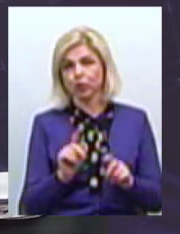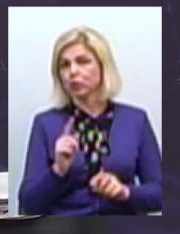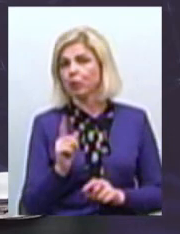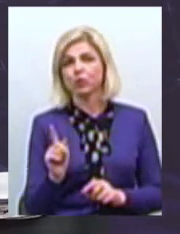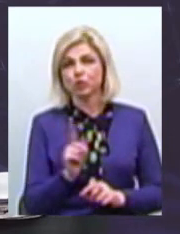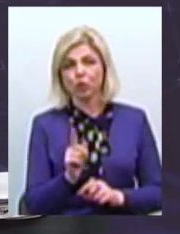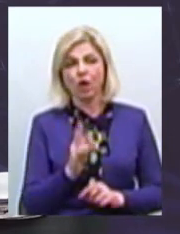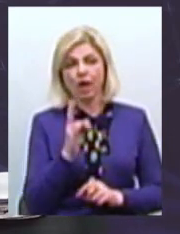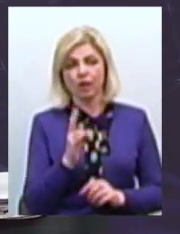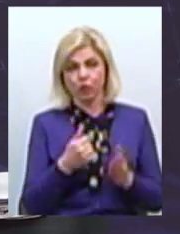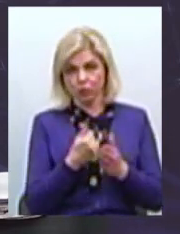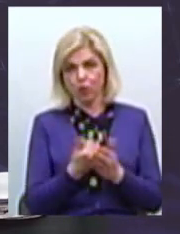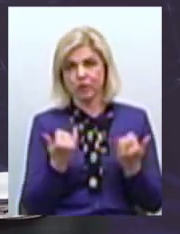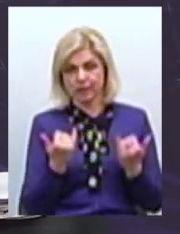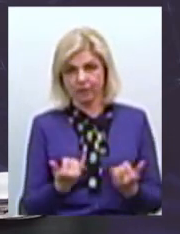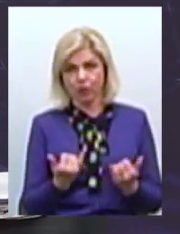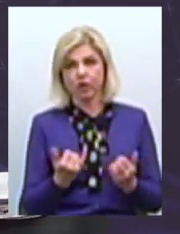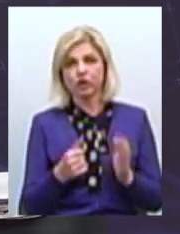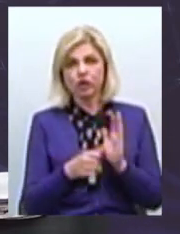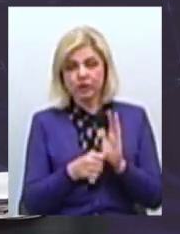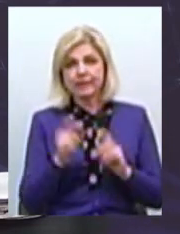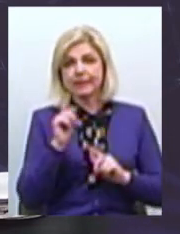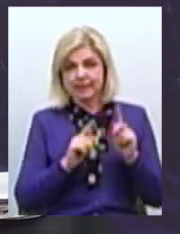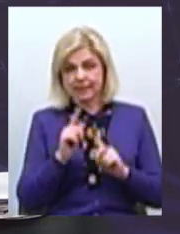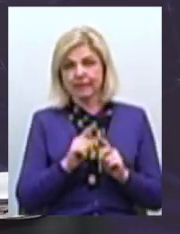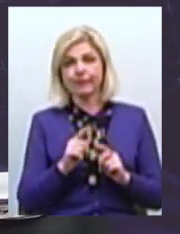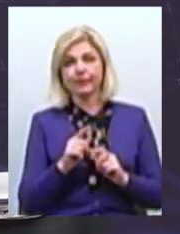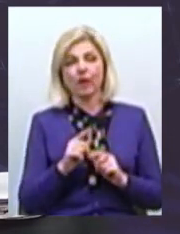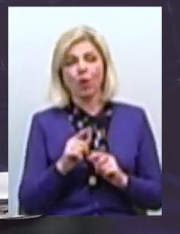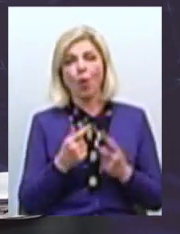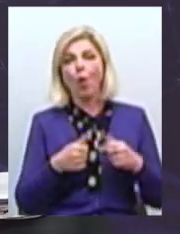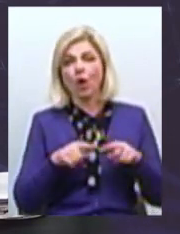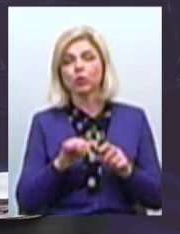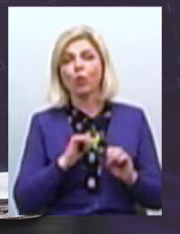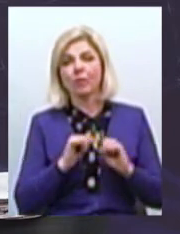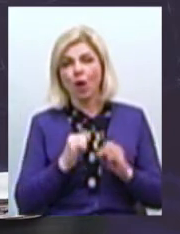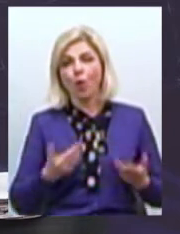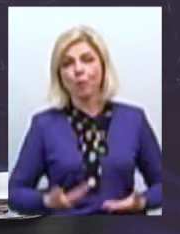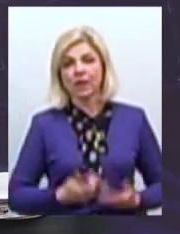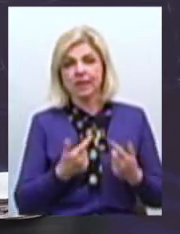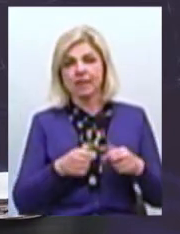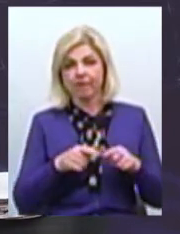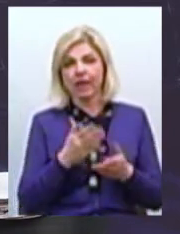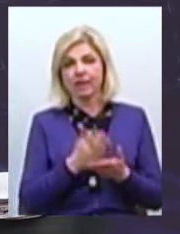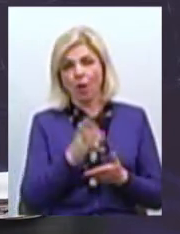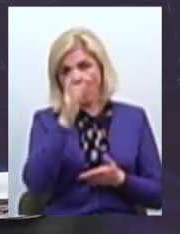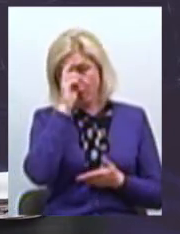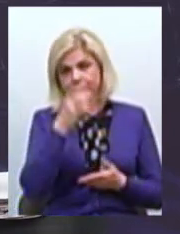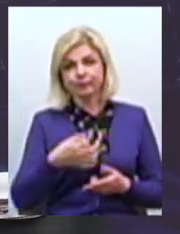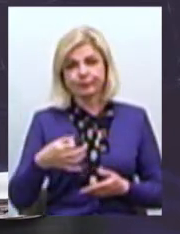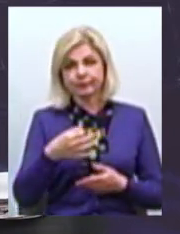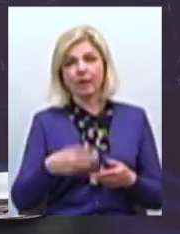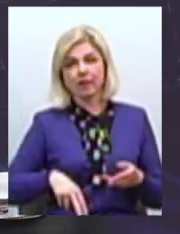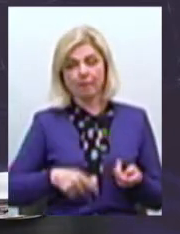до сьогоднішньої, до сесії 16 травня органом управління комунальних закладів є обласна державна адміністрація